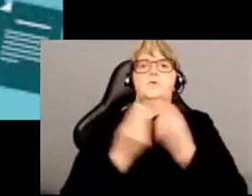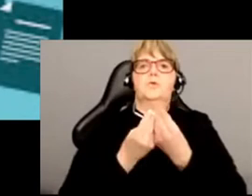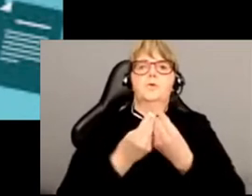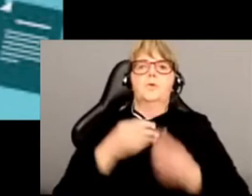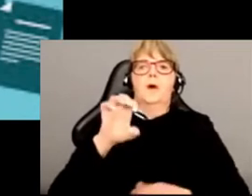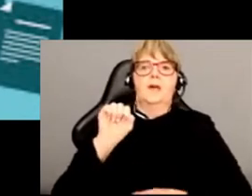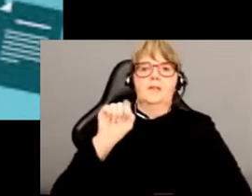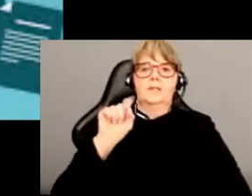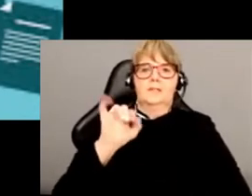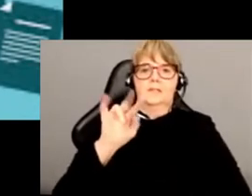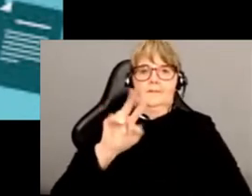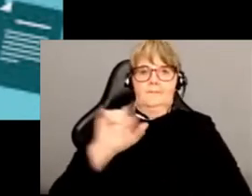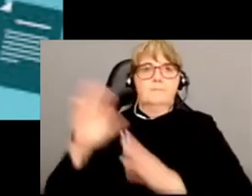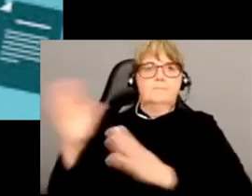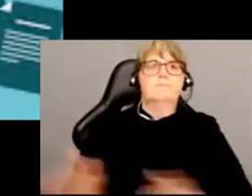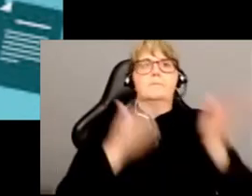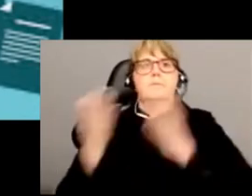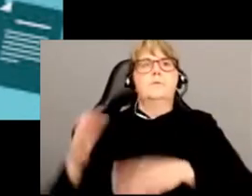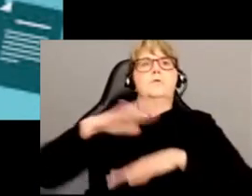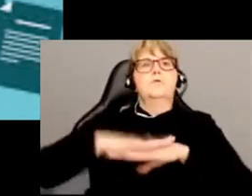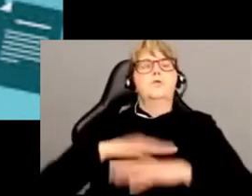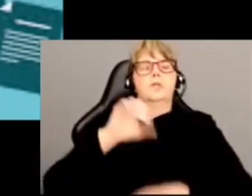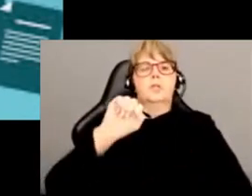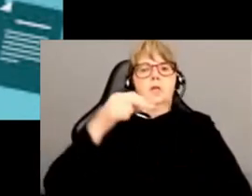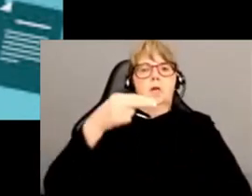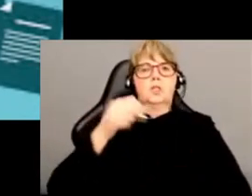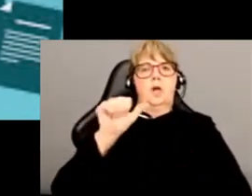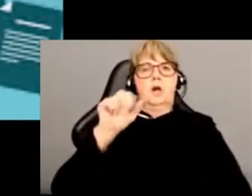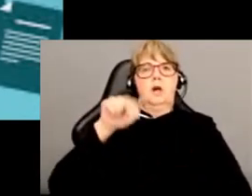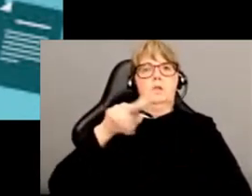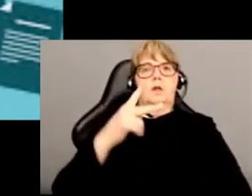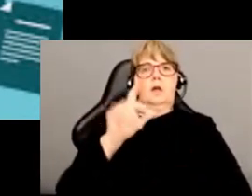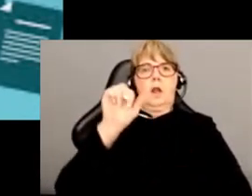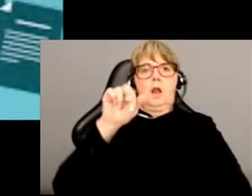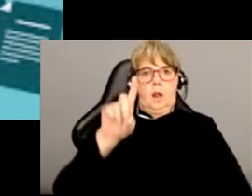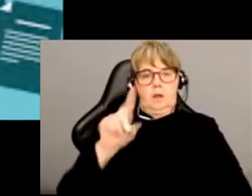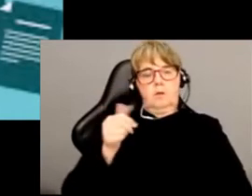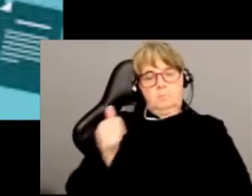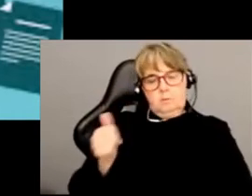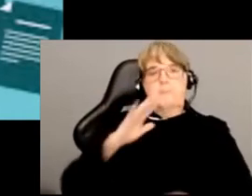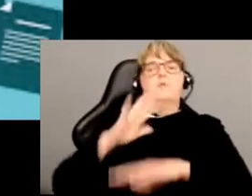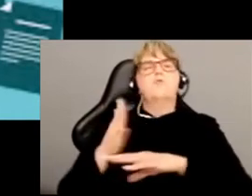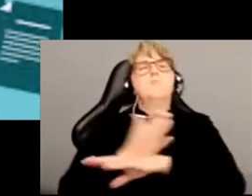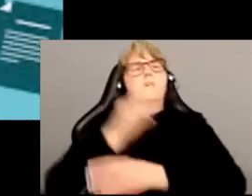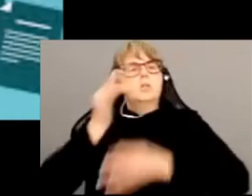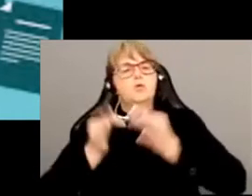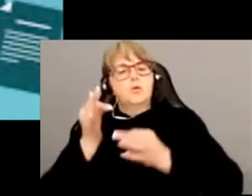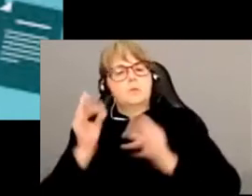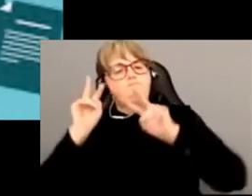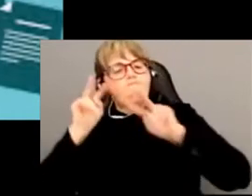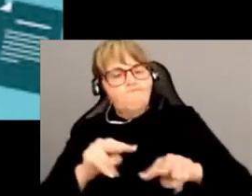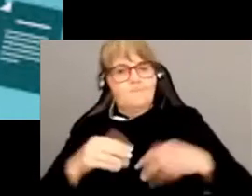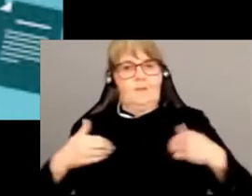et effectivement on va sans tarder passer à Laurent Beig-Chantland pour nous parler de